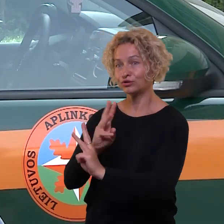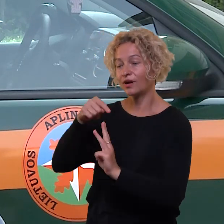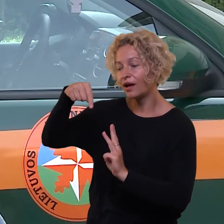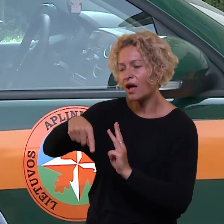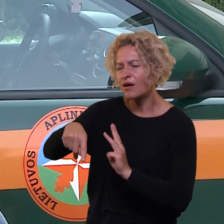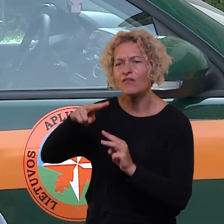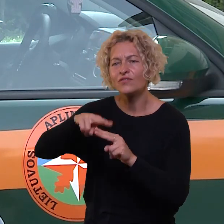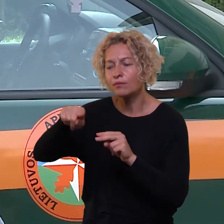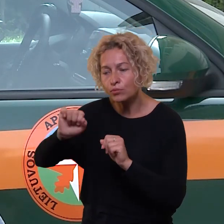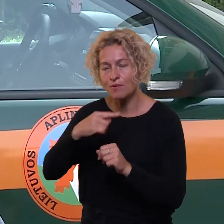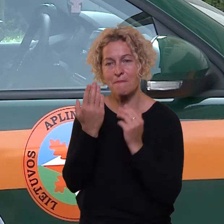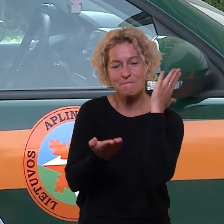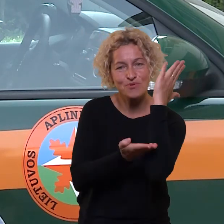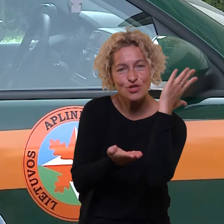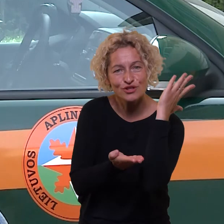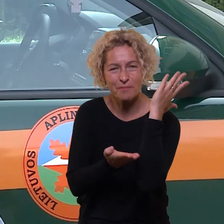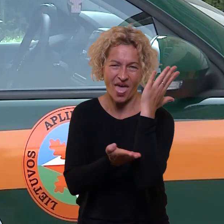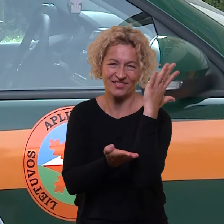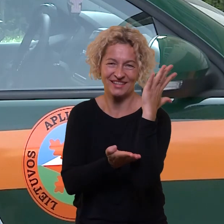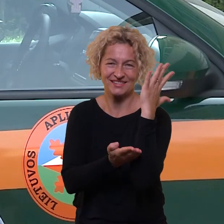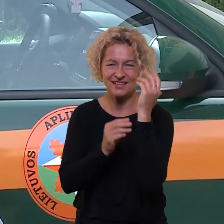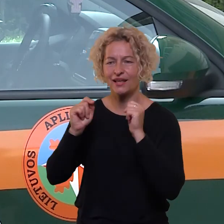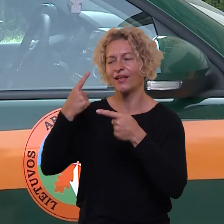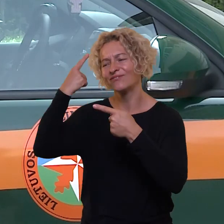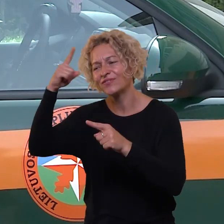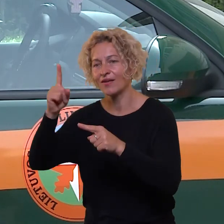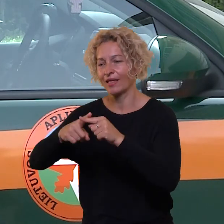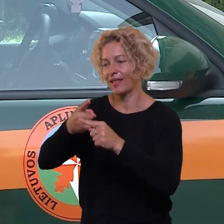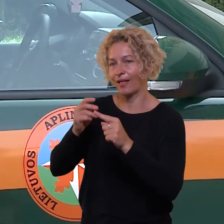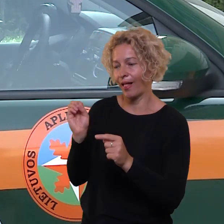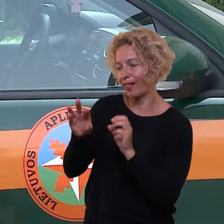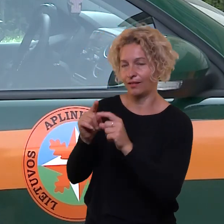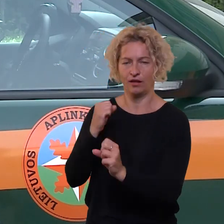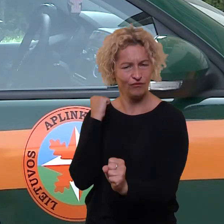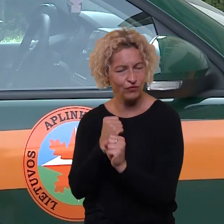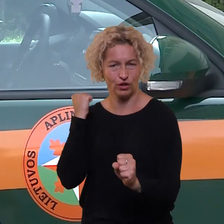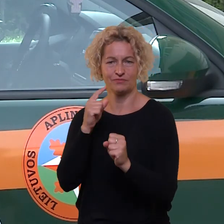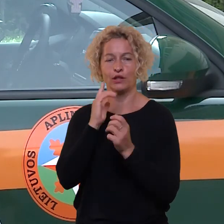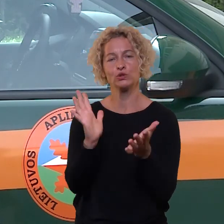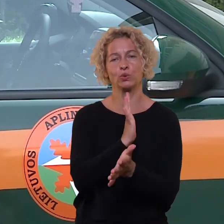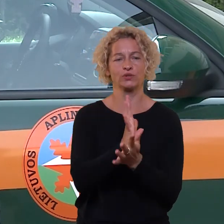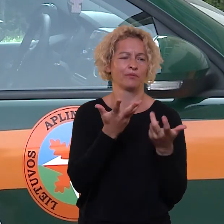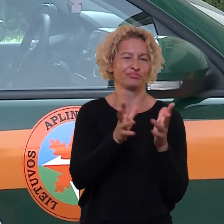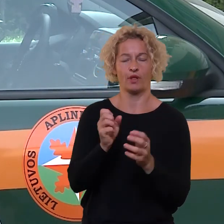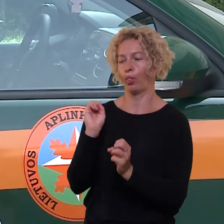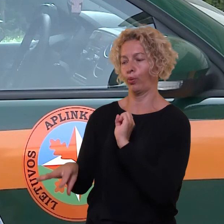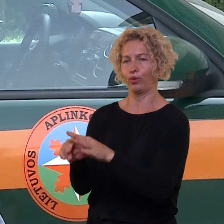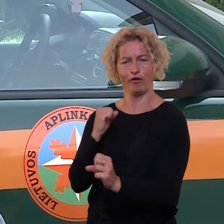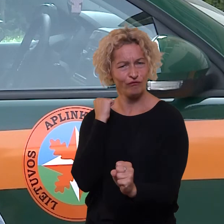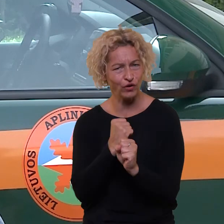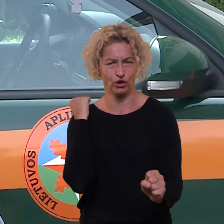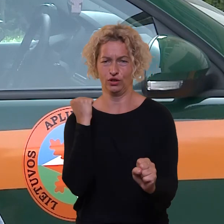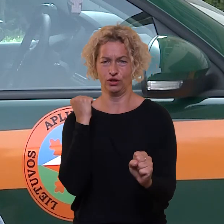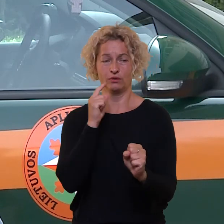laužavėtės, tai žinoma medieną ir medžio anglis. Kito kūro dėginti negalima, liečiant atlikas, polisiautai